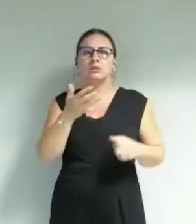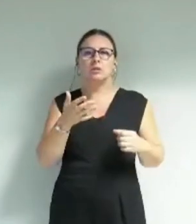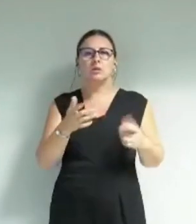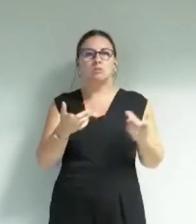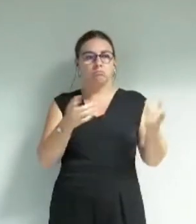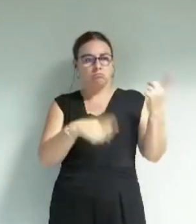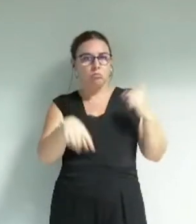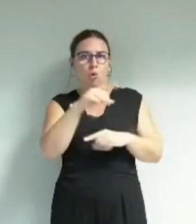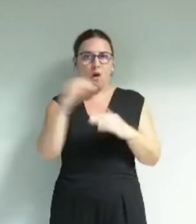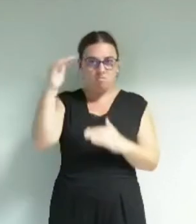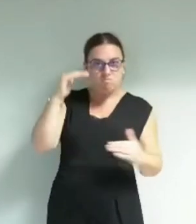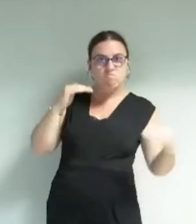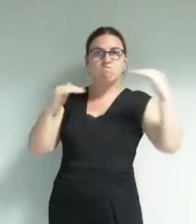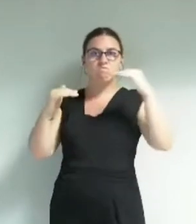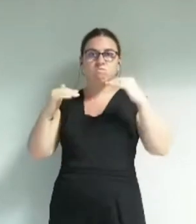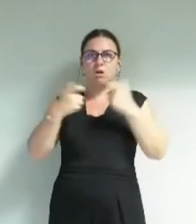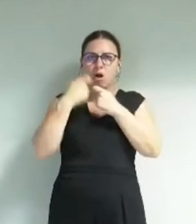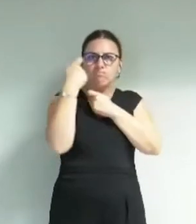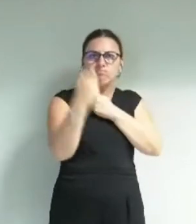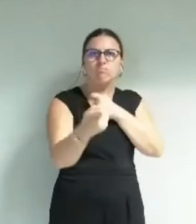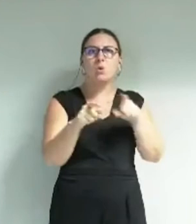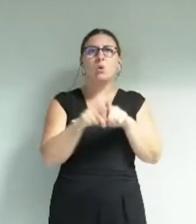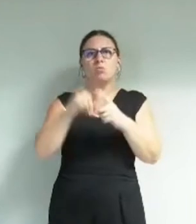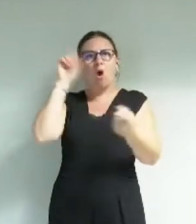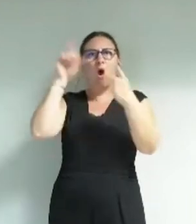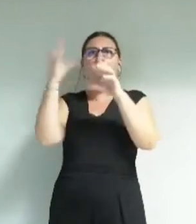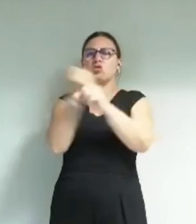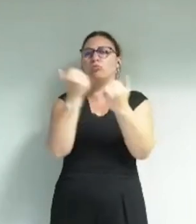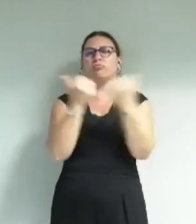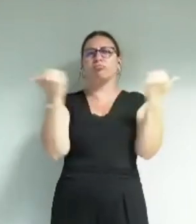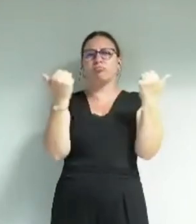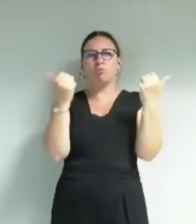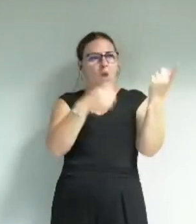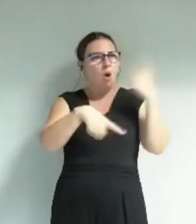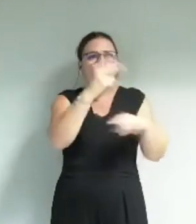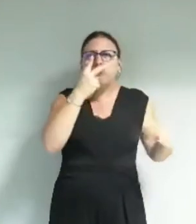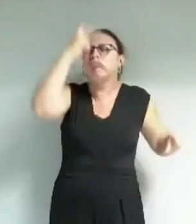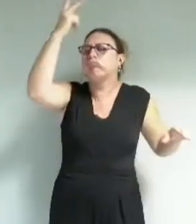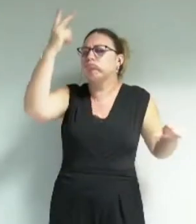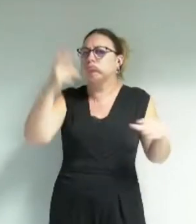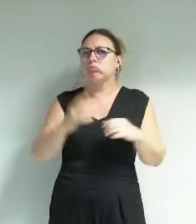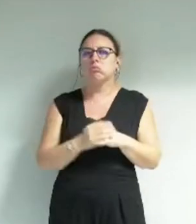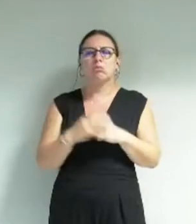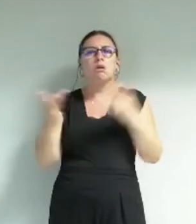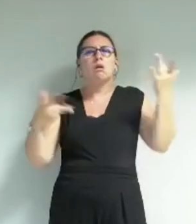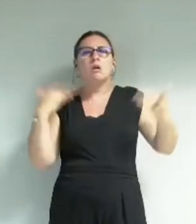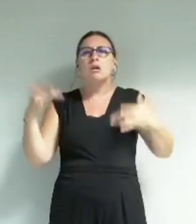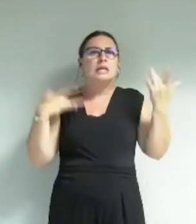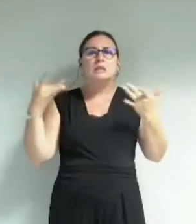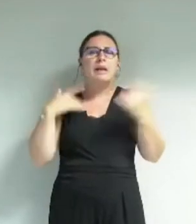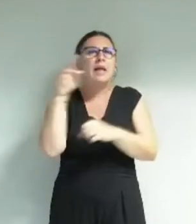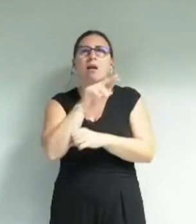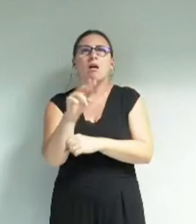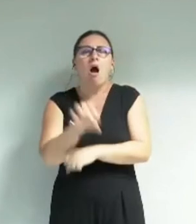vont plus haut et plus loin que ces enjeux là c'est leur génie quand on va au spectacle qui nous